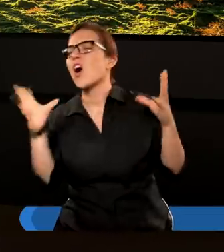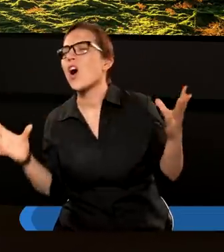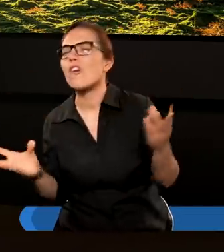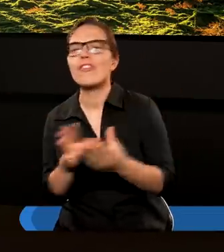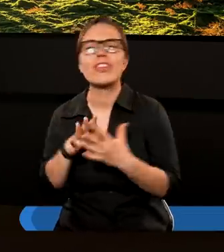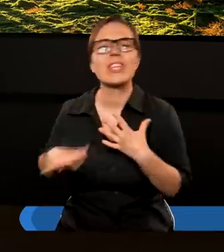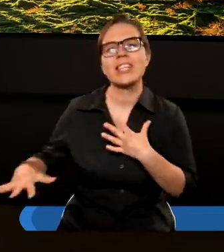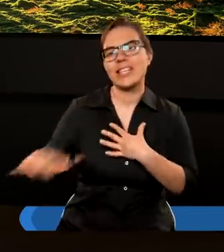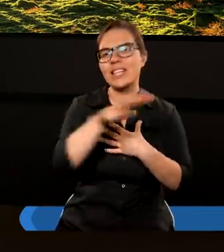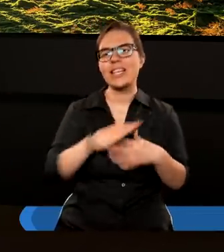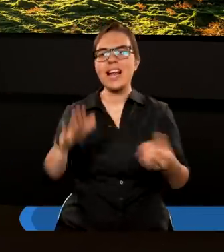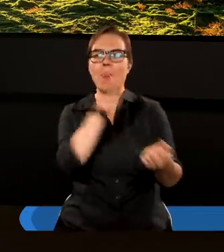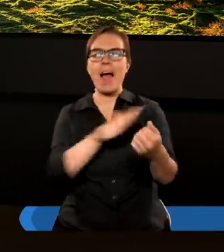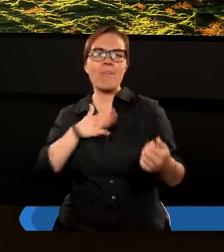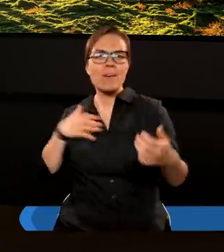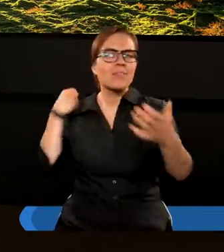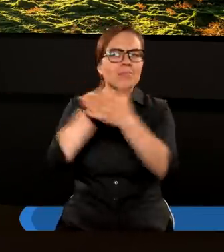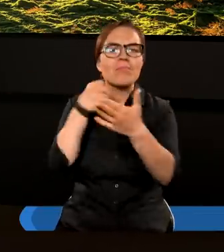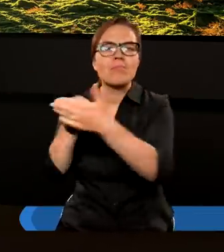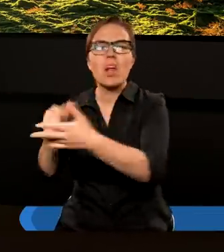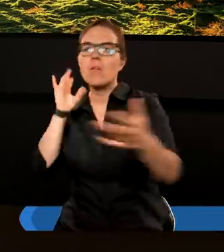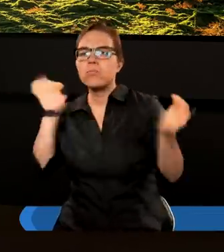ma dotrzeć Ewangelia.